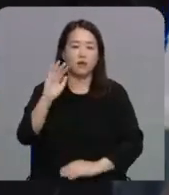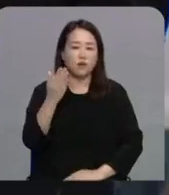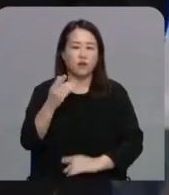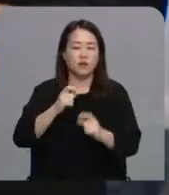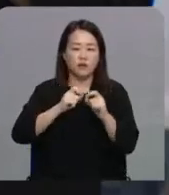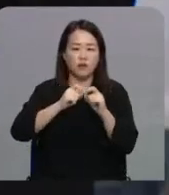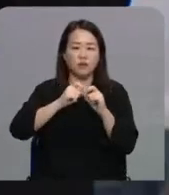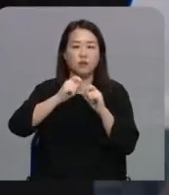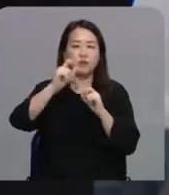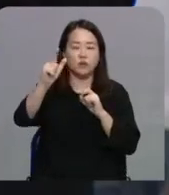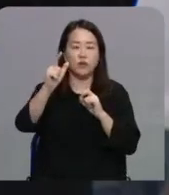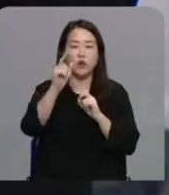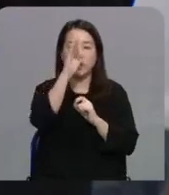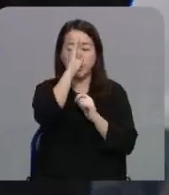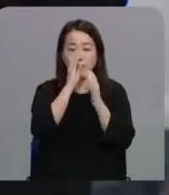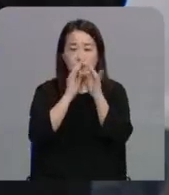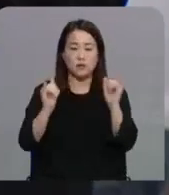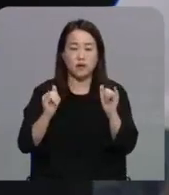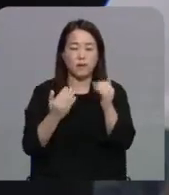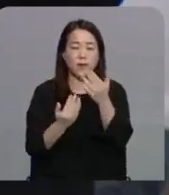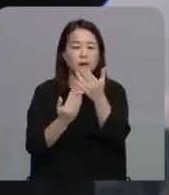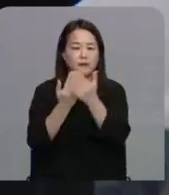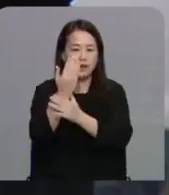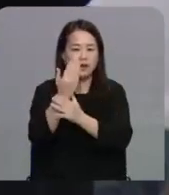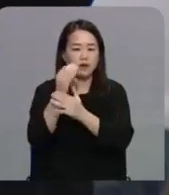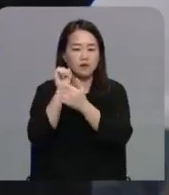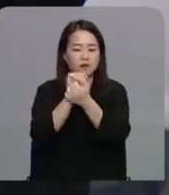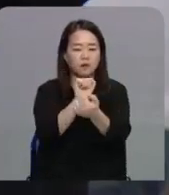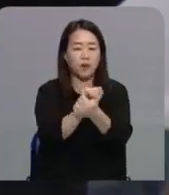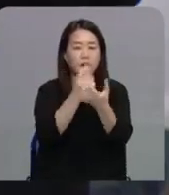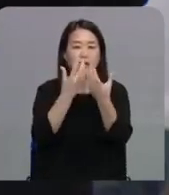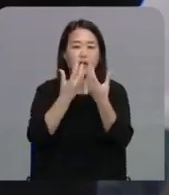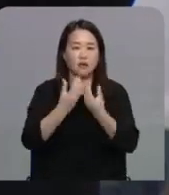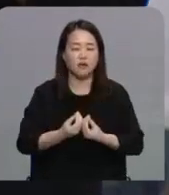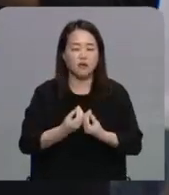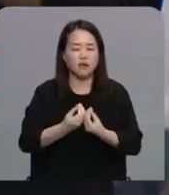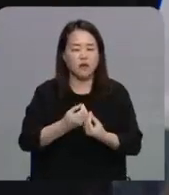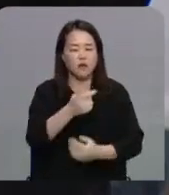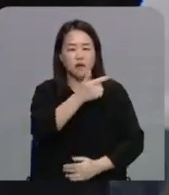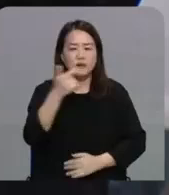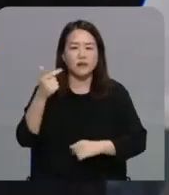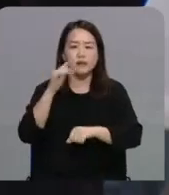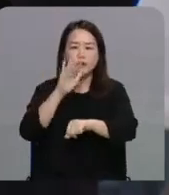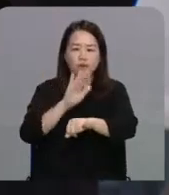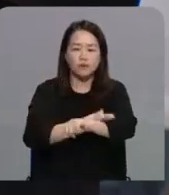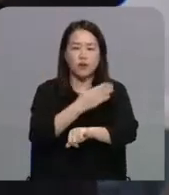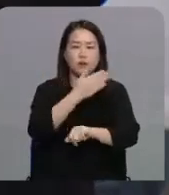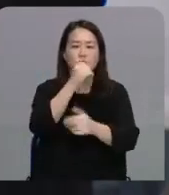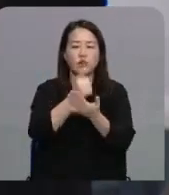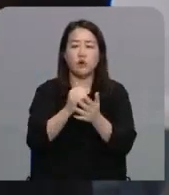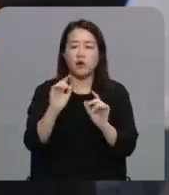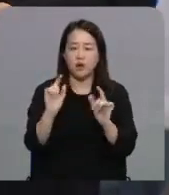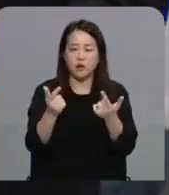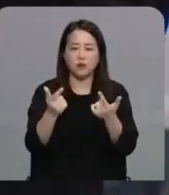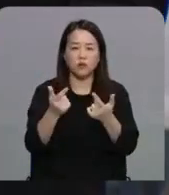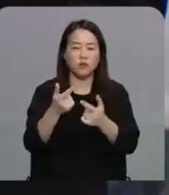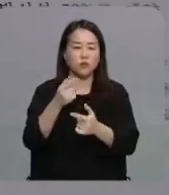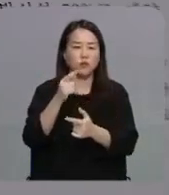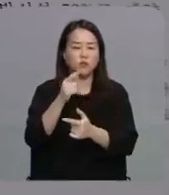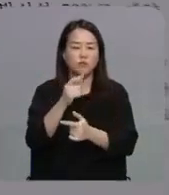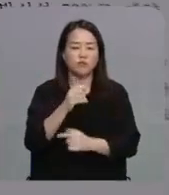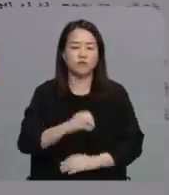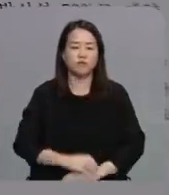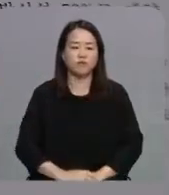대부분의 환자 발생, 전파 사례는 큰 잘못이 아닌 소소한 부주의에서...